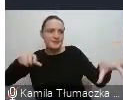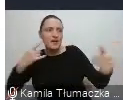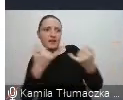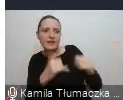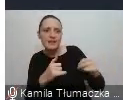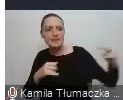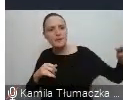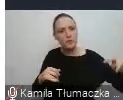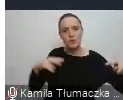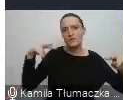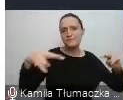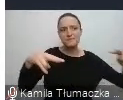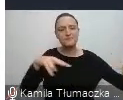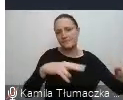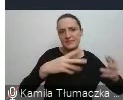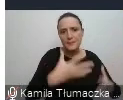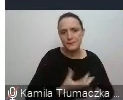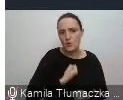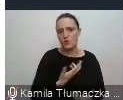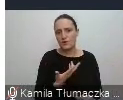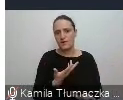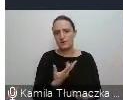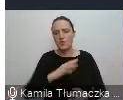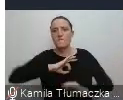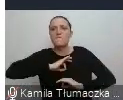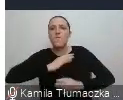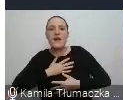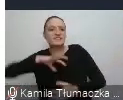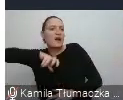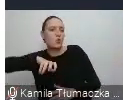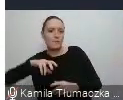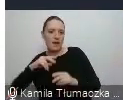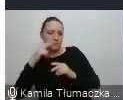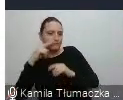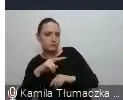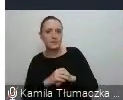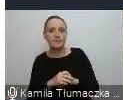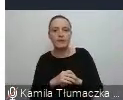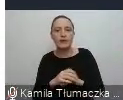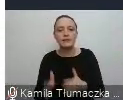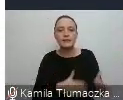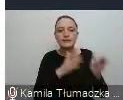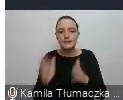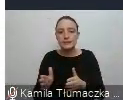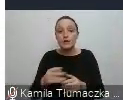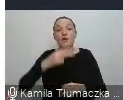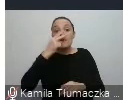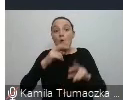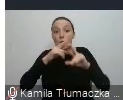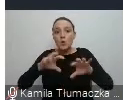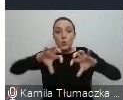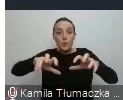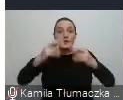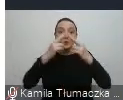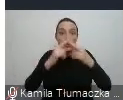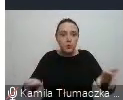Trzecia sprawa to są widoczne różnice między grupami i tutaj oczywiście już możemy mówić o takich rzeczach, które